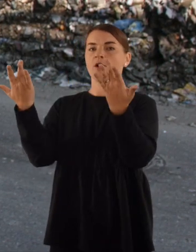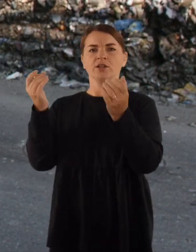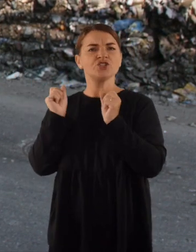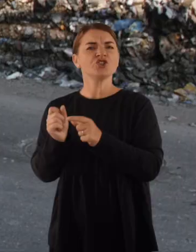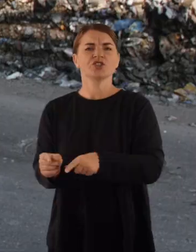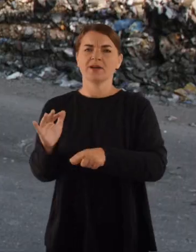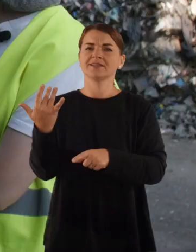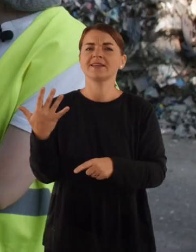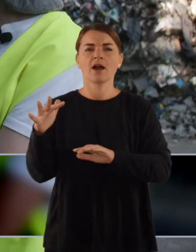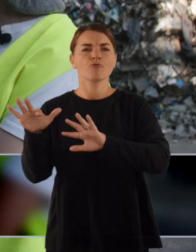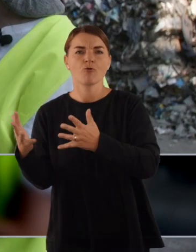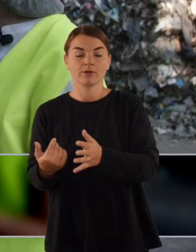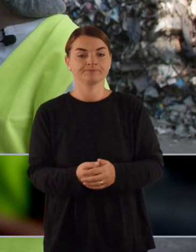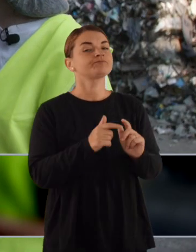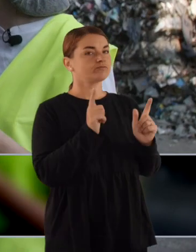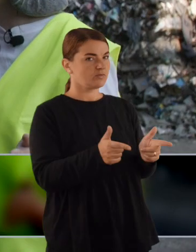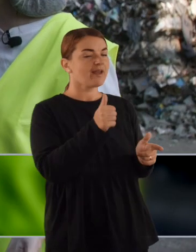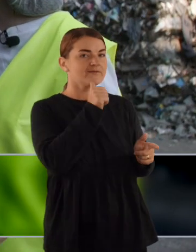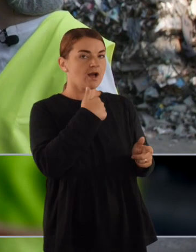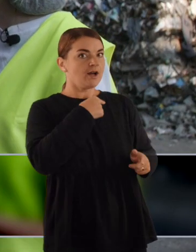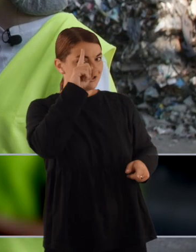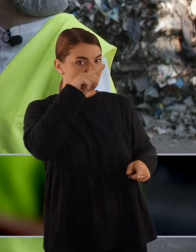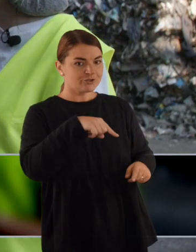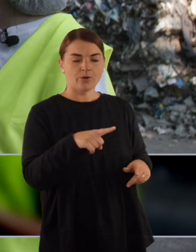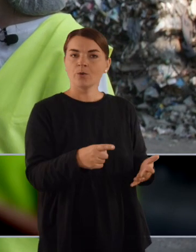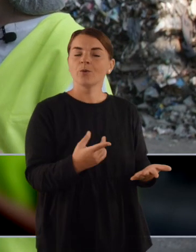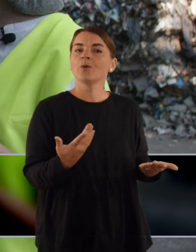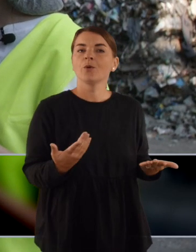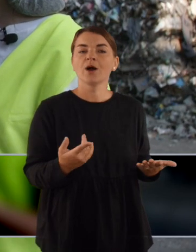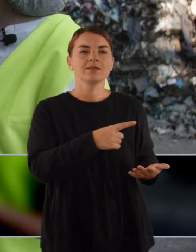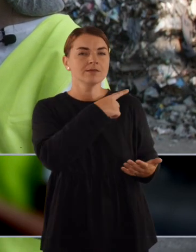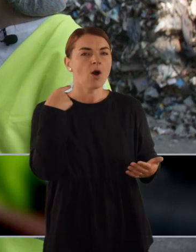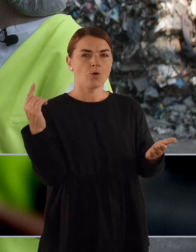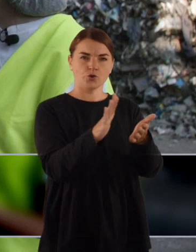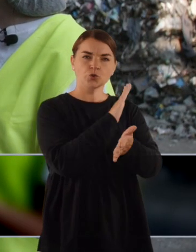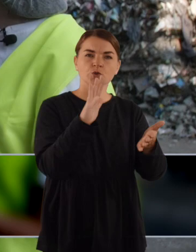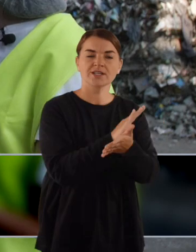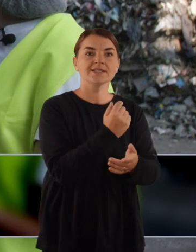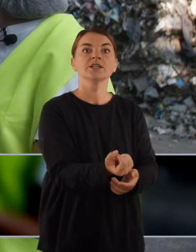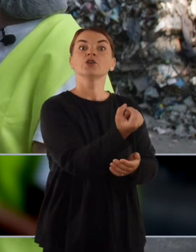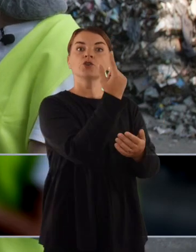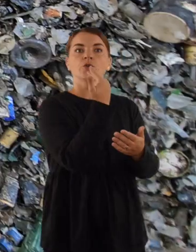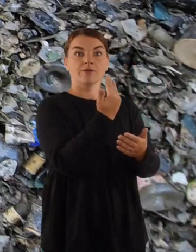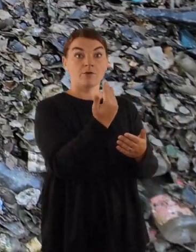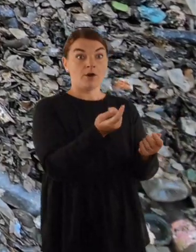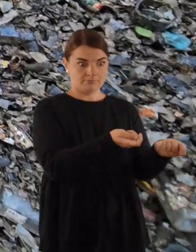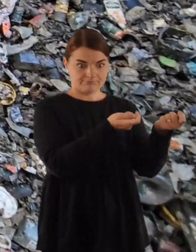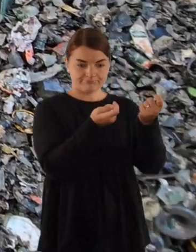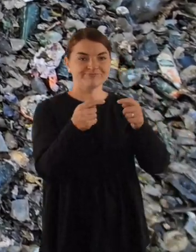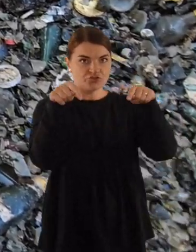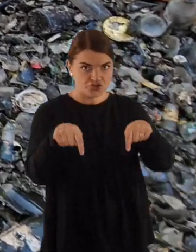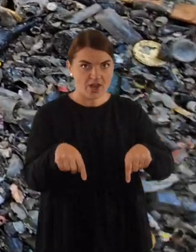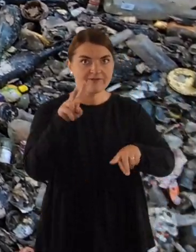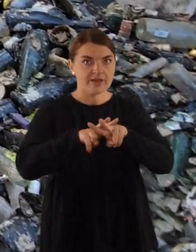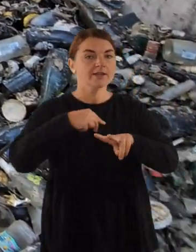ko išmetam, kiek išmetam. Iš tikrųjų visada žinojau, kad labai daug atliekuo atkeliauja būtent pas jūs, bet